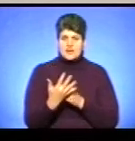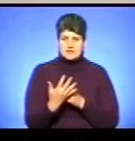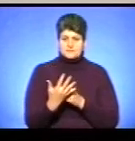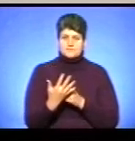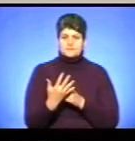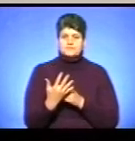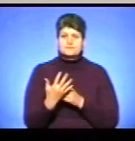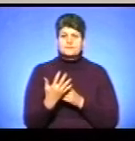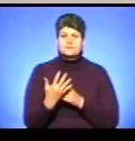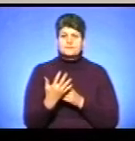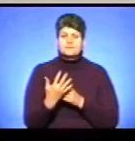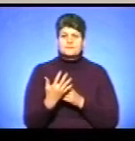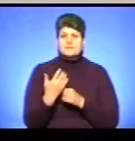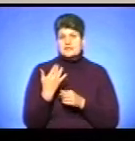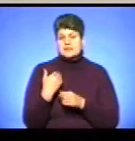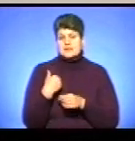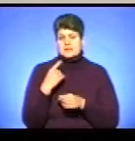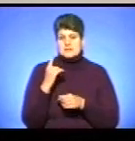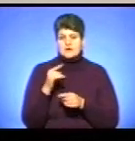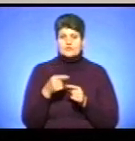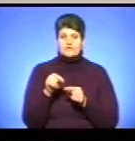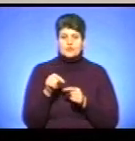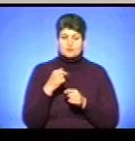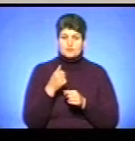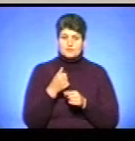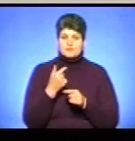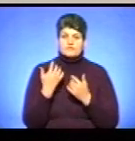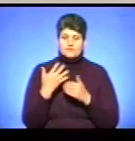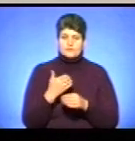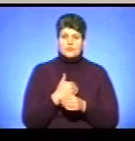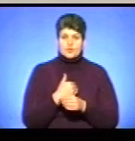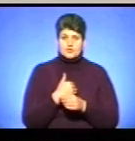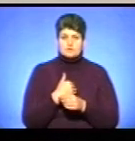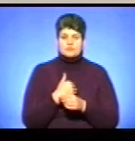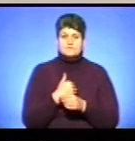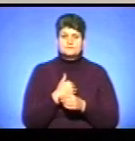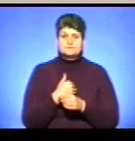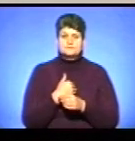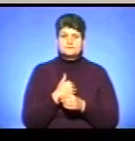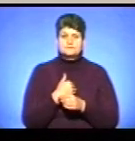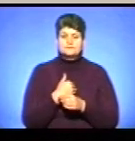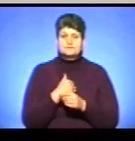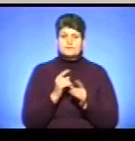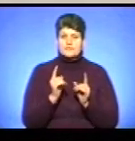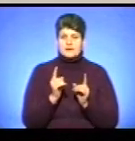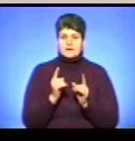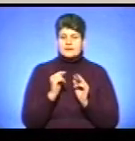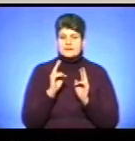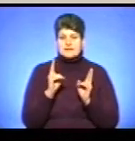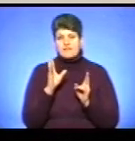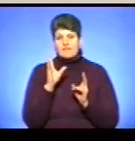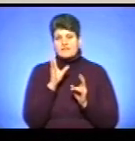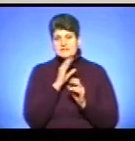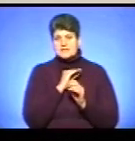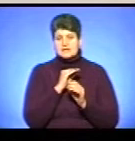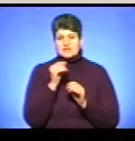оскільки я знаю про те, що цьогоріч ми вже хочемо, тобто тільки не знаю, чи встигне